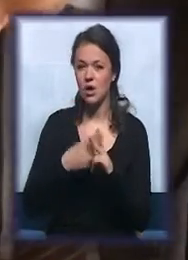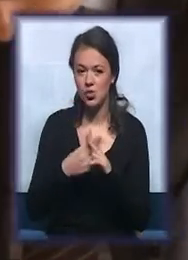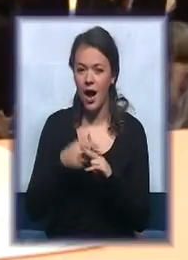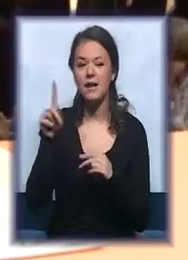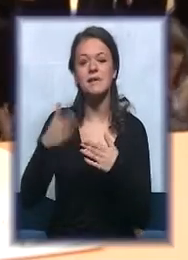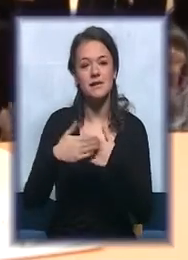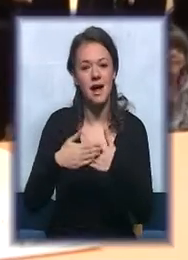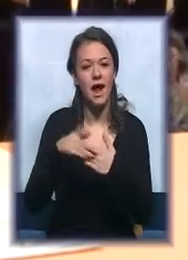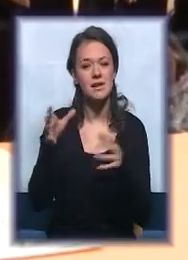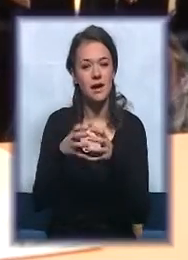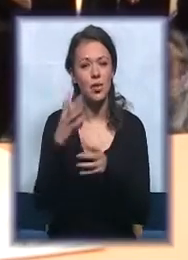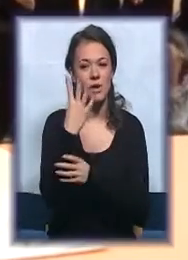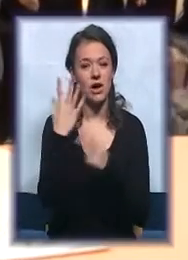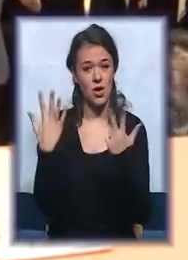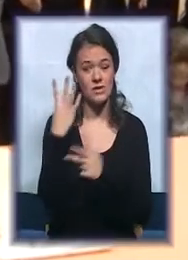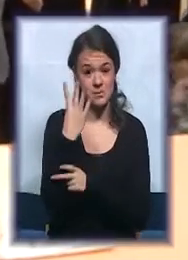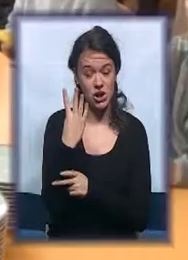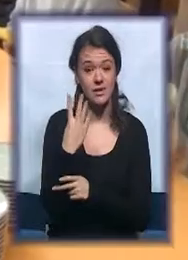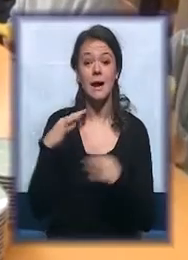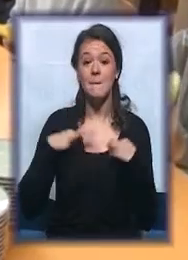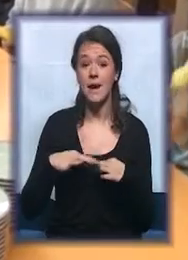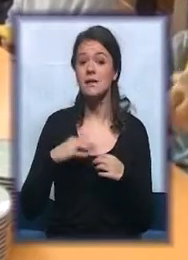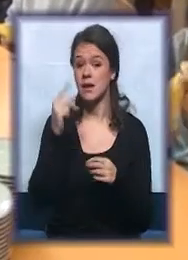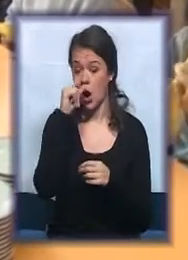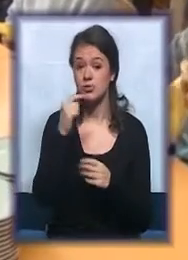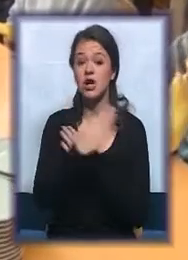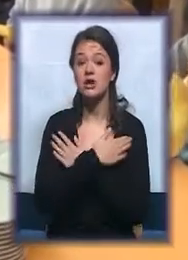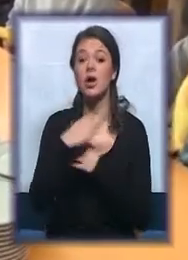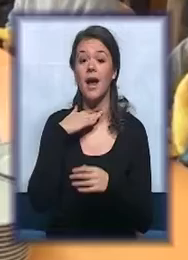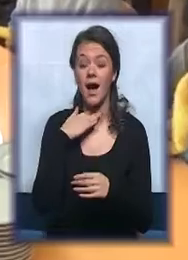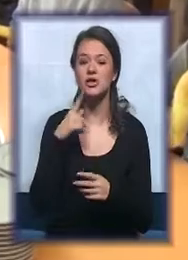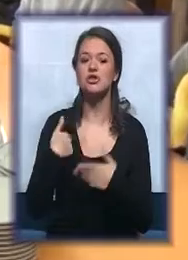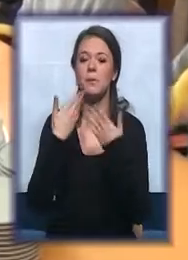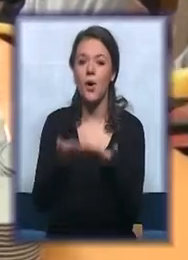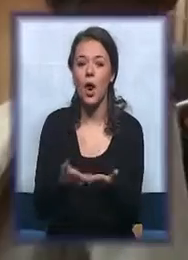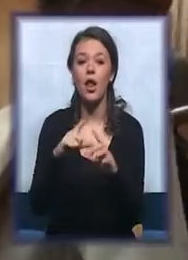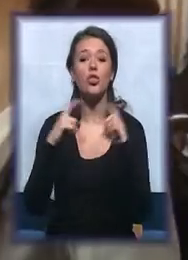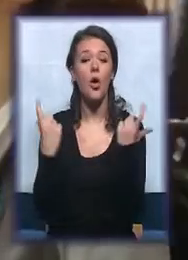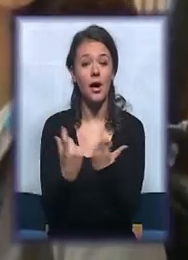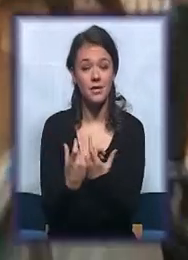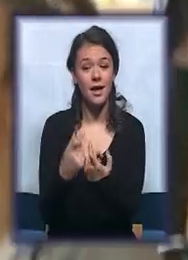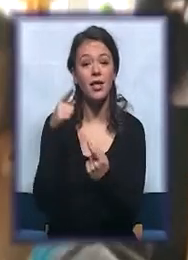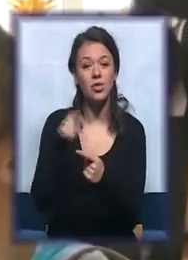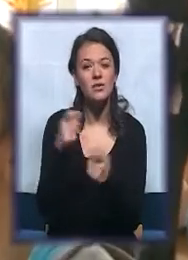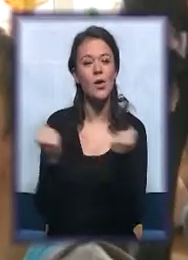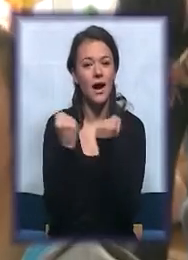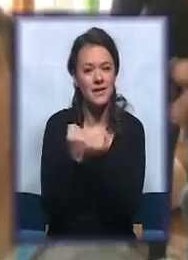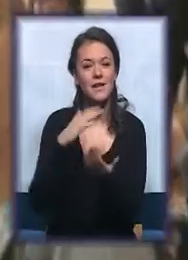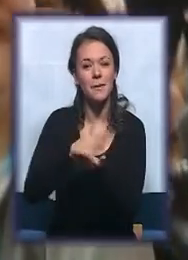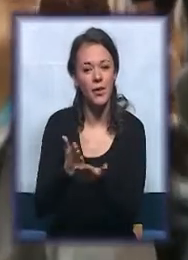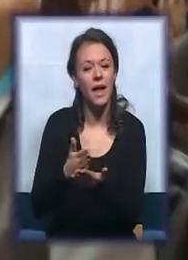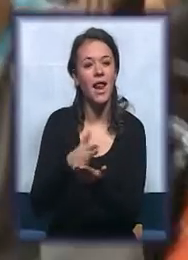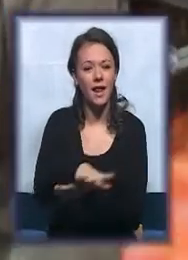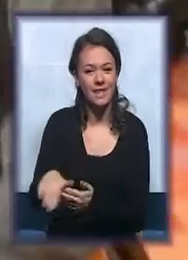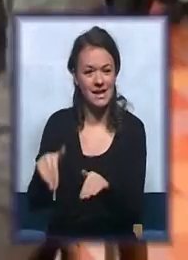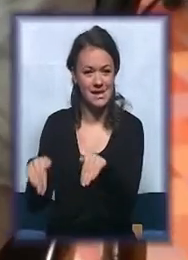484. predsednik opštine Zoran Gajićim je, u ime sugrađena, poklonio tortu, dok su aktivisti Grupe podelili deci igračke.